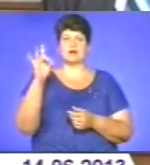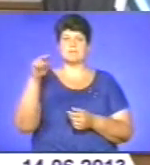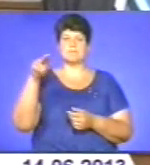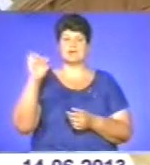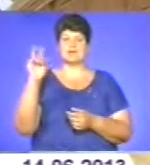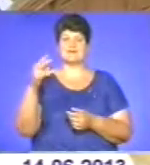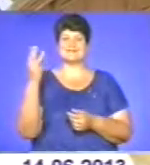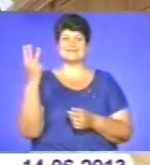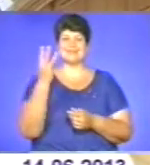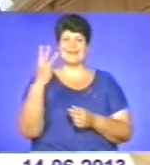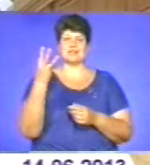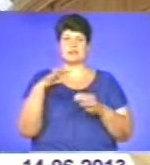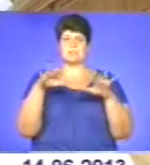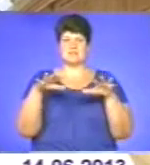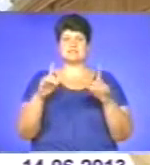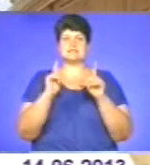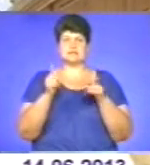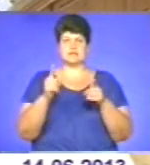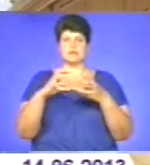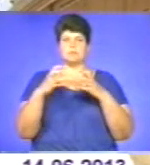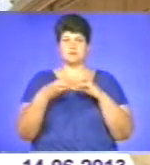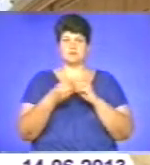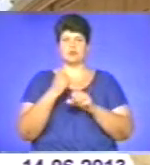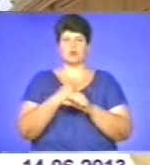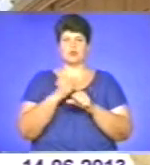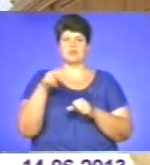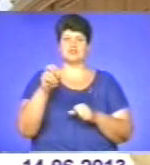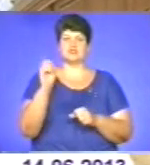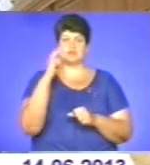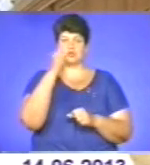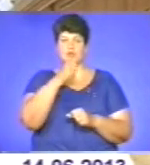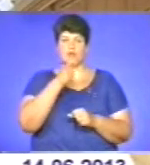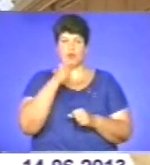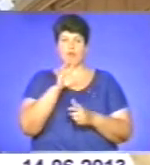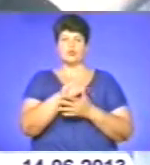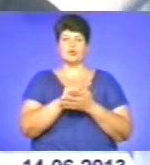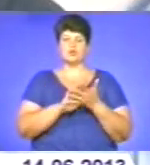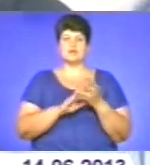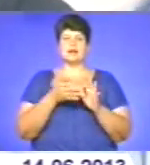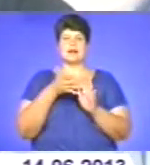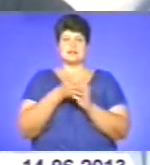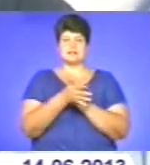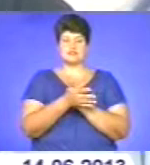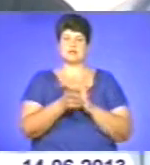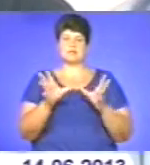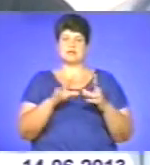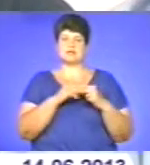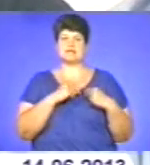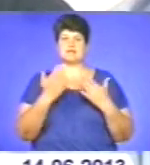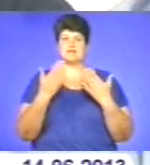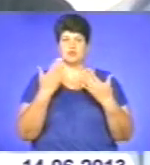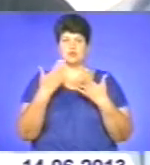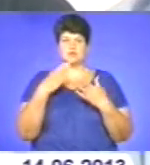місце згідно підсумків роботи у 2012 році. Продовжуючи реалізацію програми партнерських відносин між освітньо-науковими